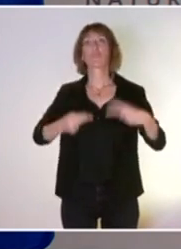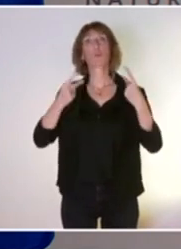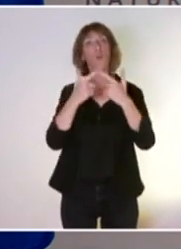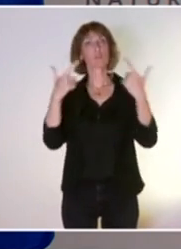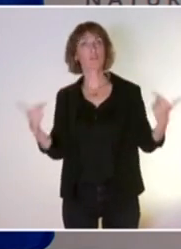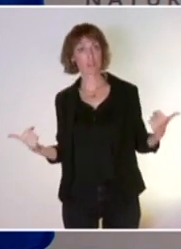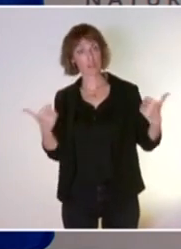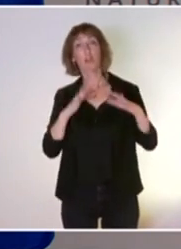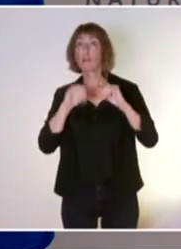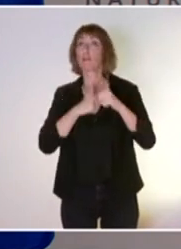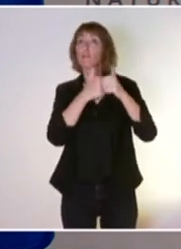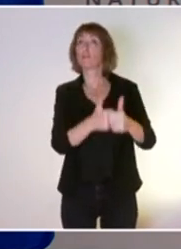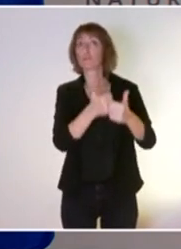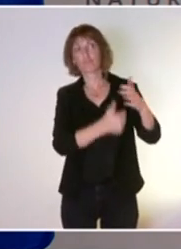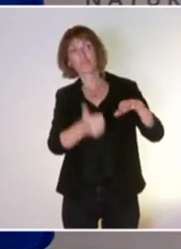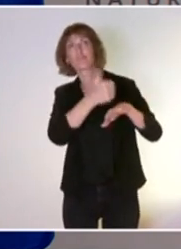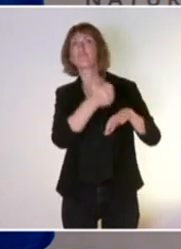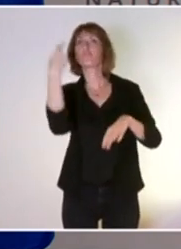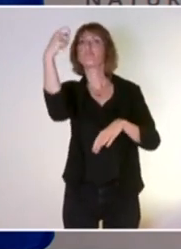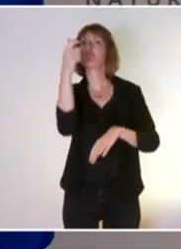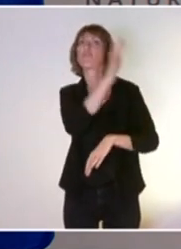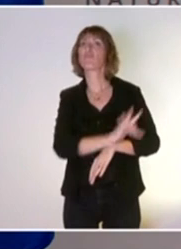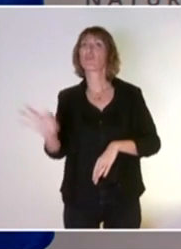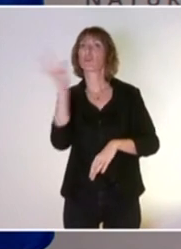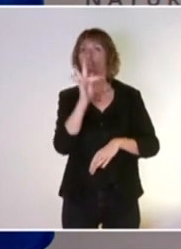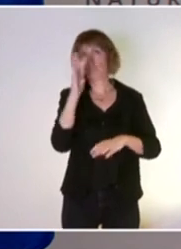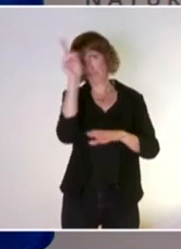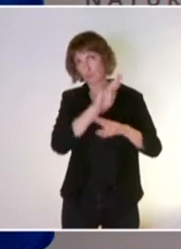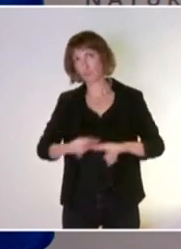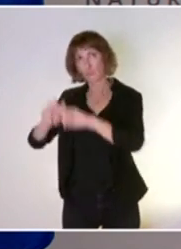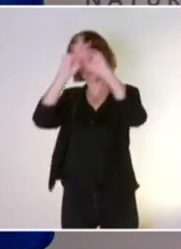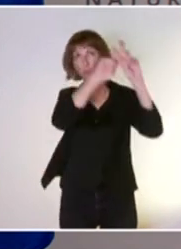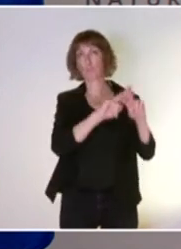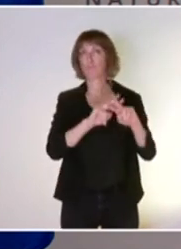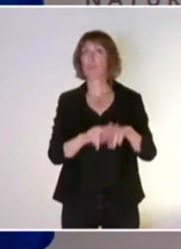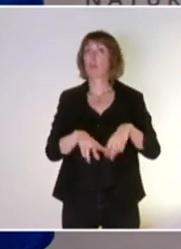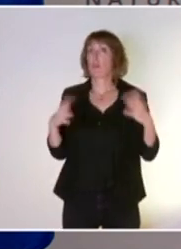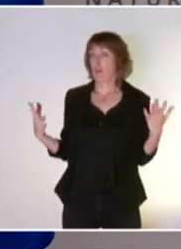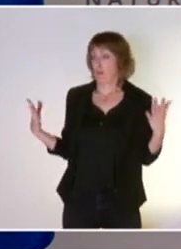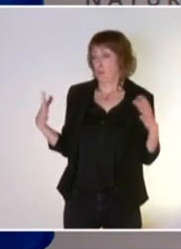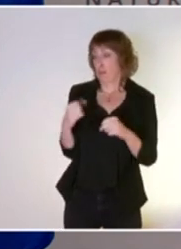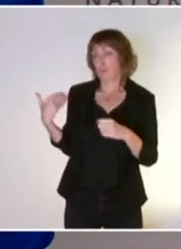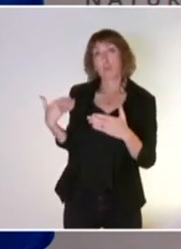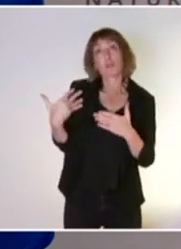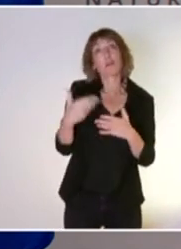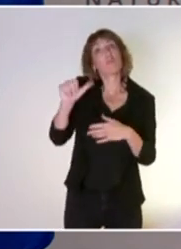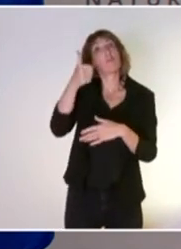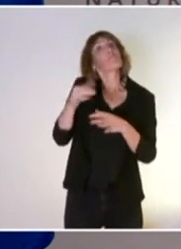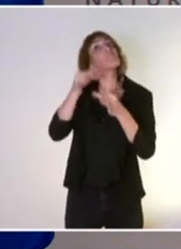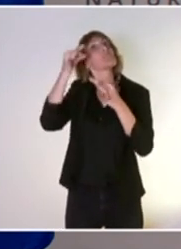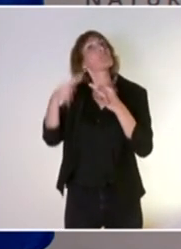du Conseil de l'Union. Des pays donc très mobilisés. Un bilan d'abord de ces 30 ans de mise en œuvre